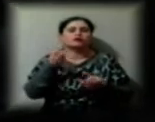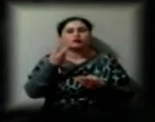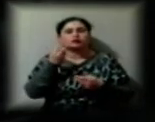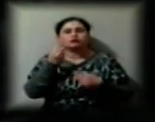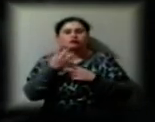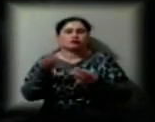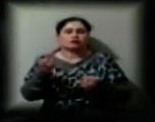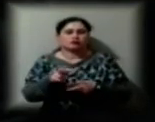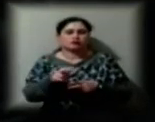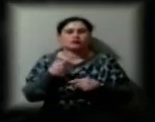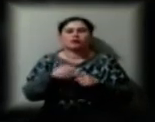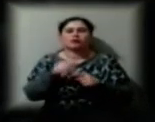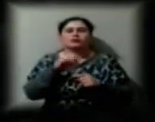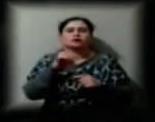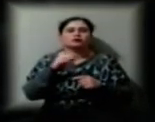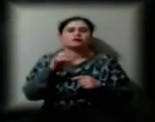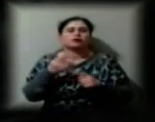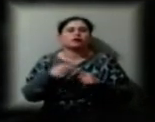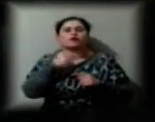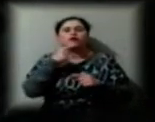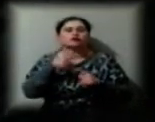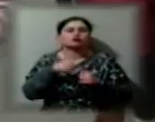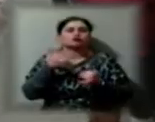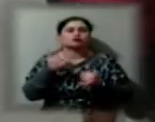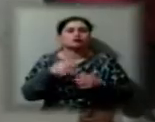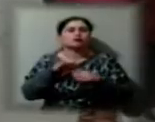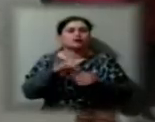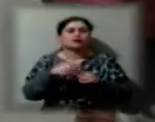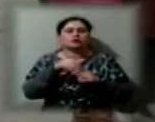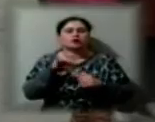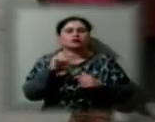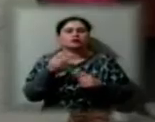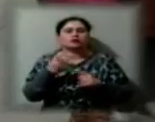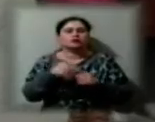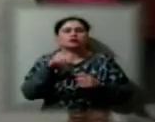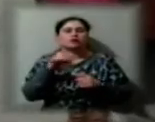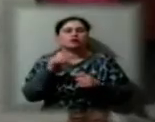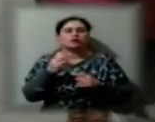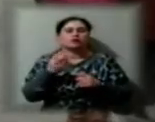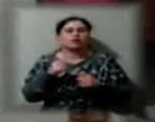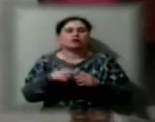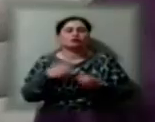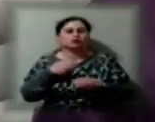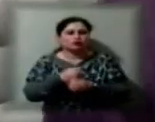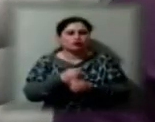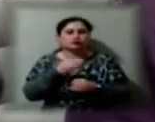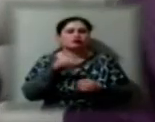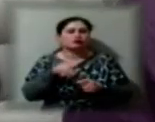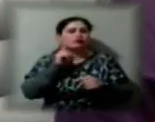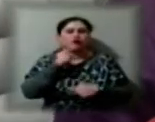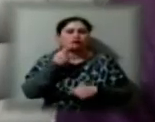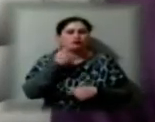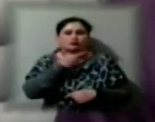філії Оксана Шило говорить, наразі відбувається трансформація телекомпанії. Про скорочення штату не йдеться. Наразі